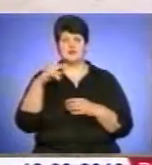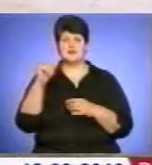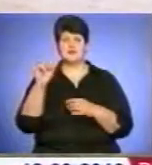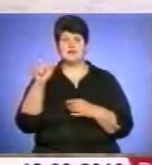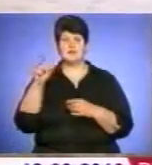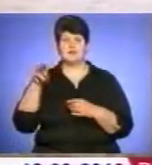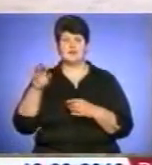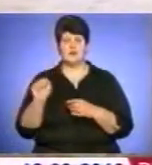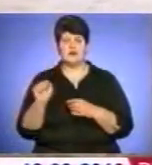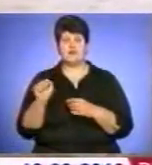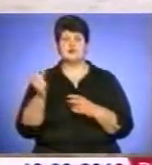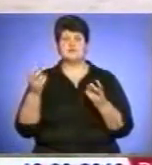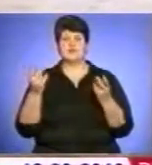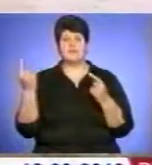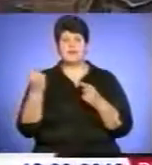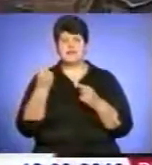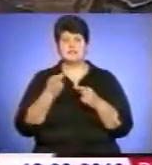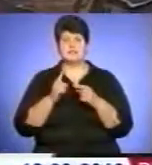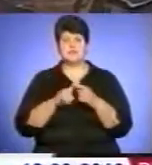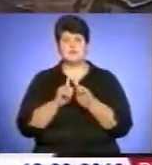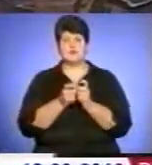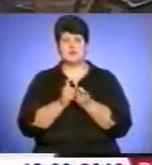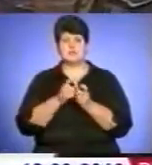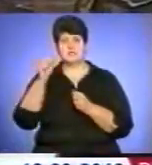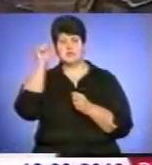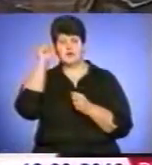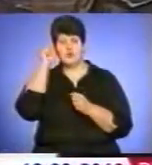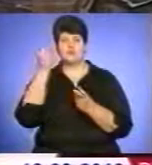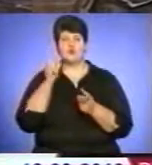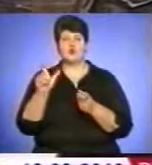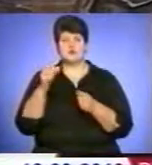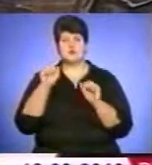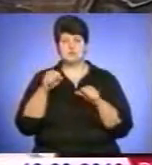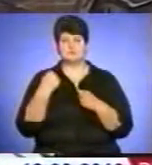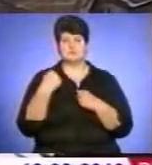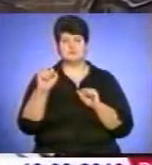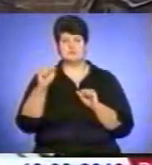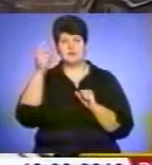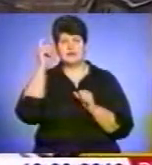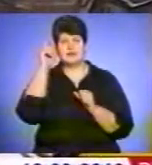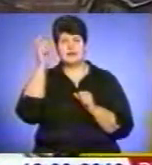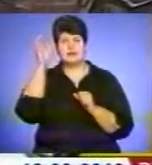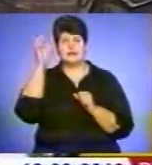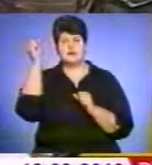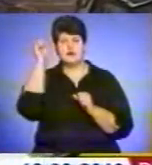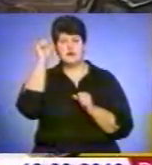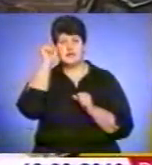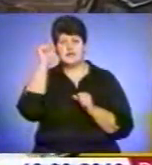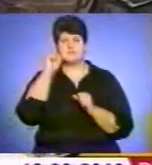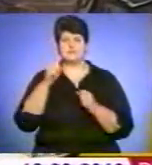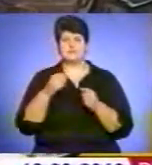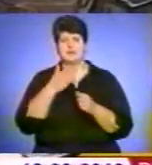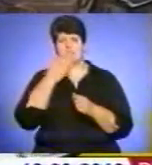В першу чергу піст – боротьба проти гріха. Якщо людина зможе його подолати, відкинути ті злі звички, гнів, ненависть,